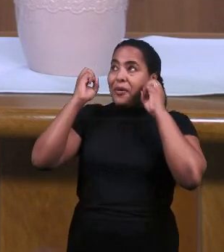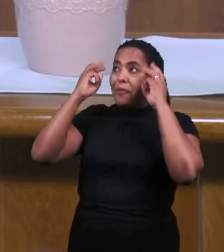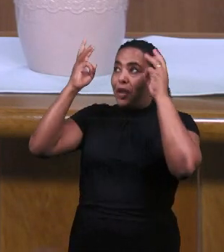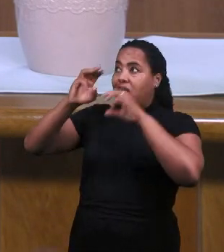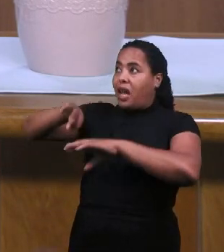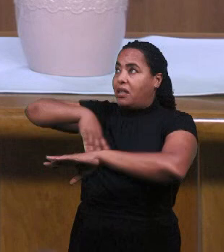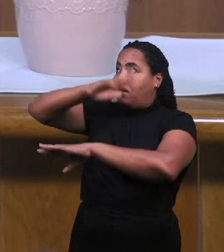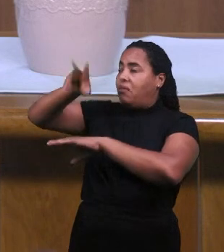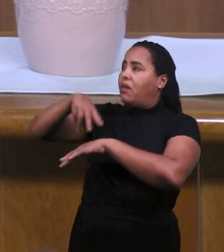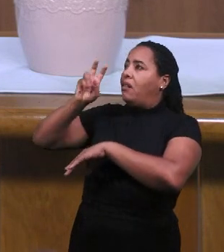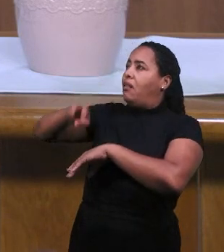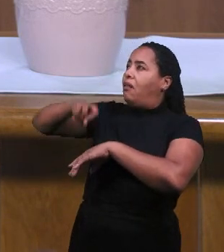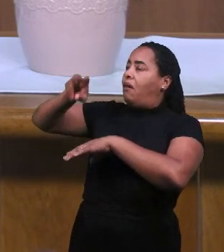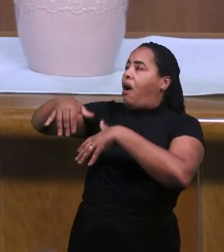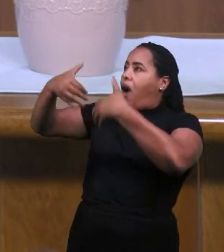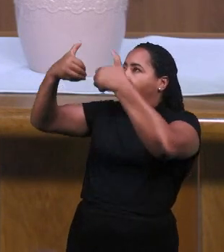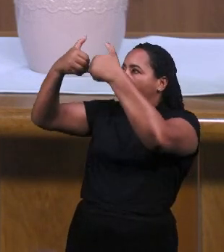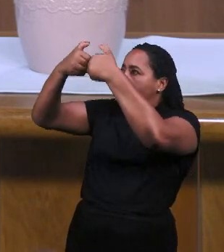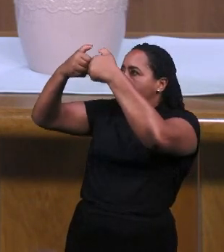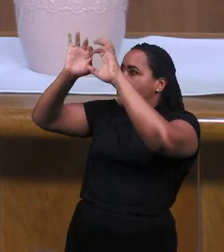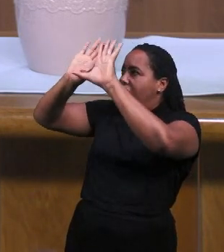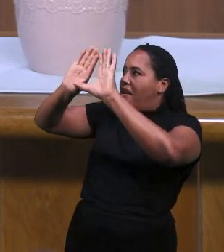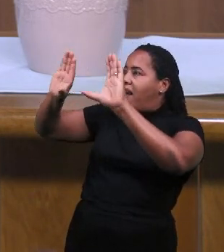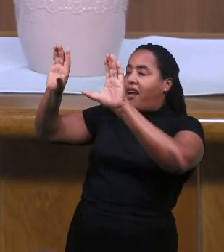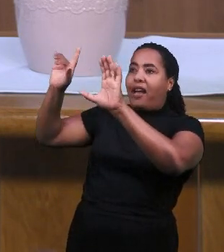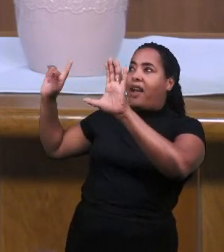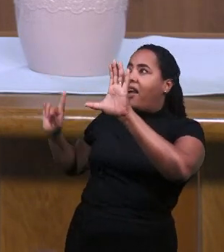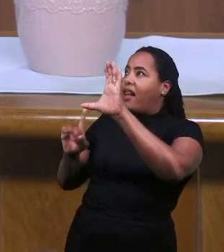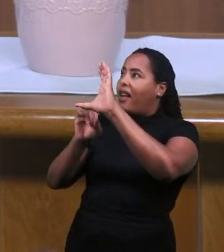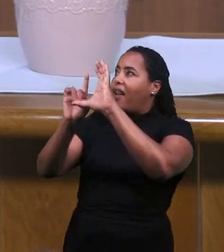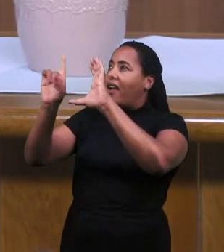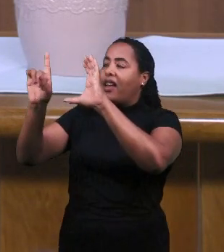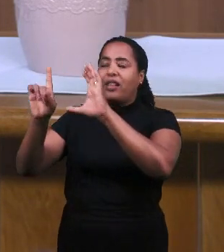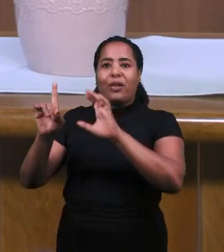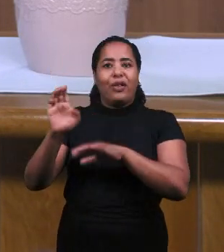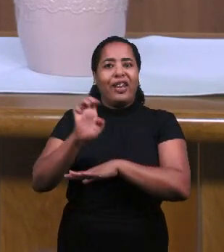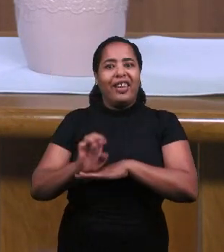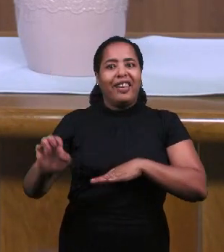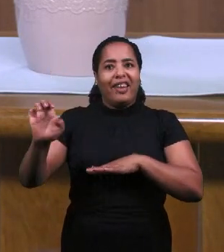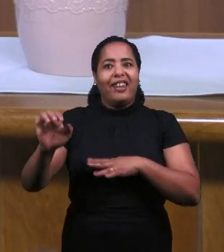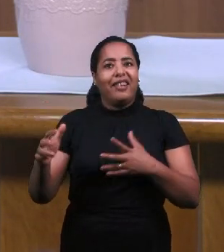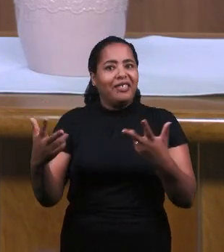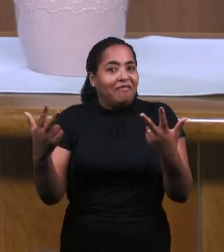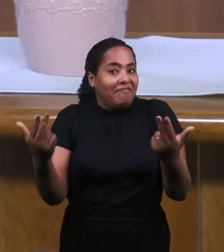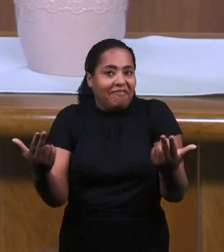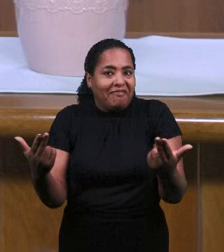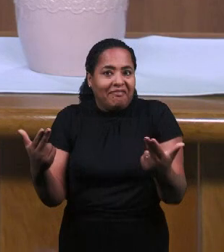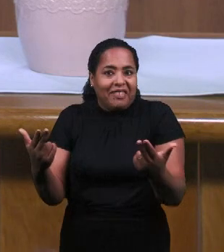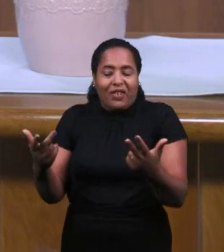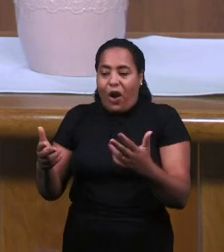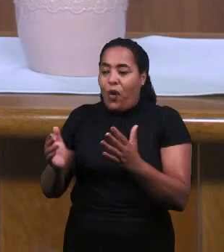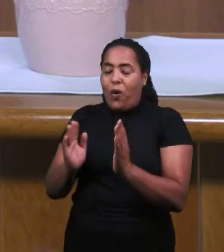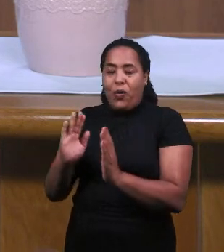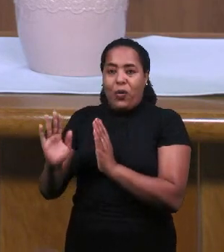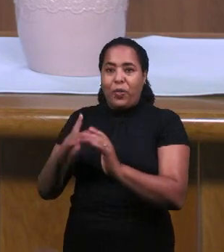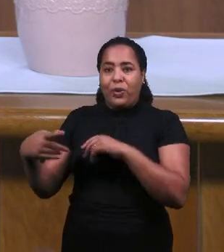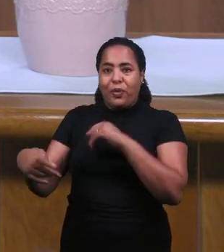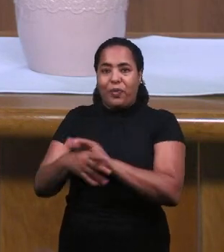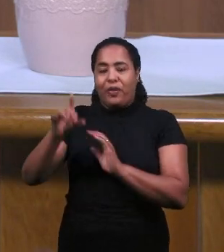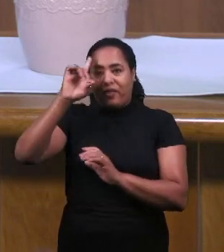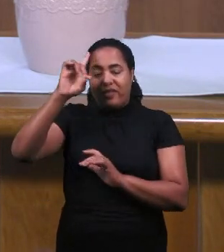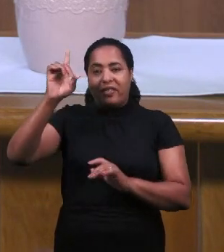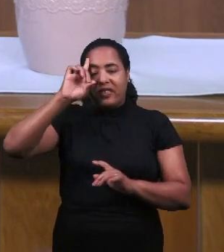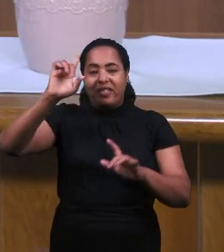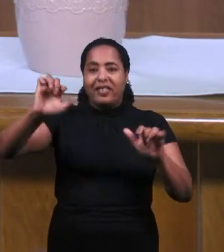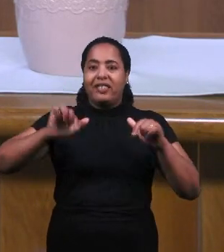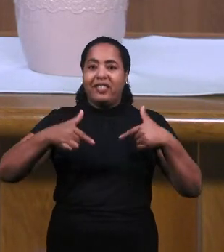Времени Божьем Можно Проводить Так Как Моисей Провел 40 дней Ночей На Горе Потому Что